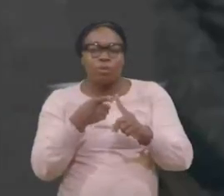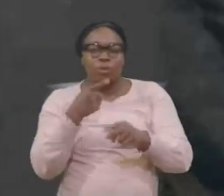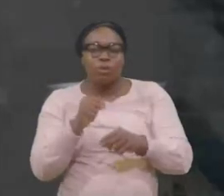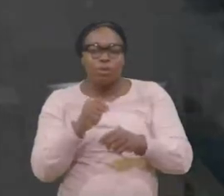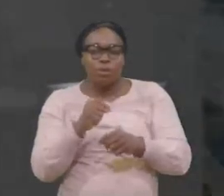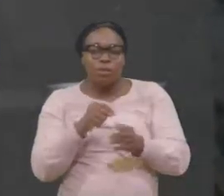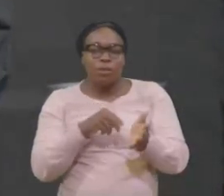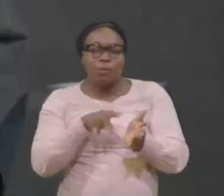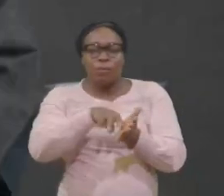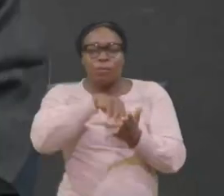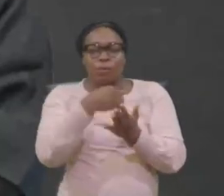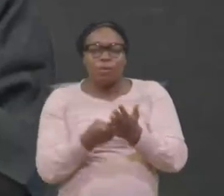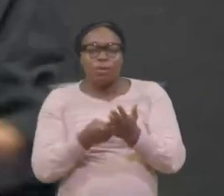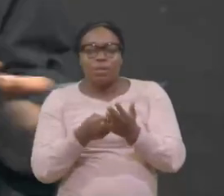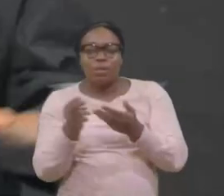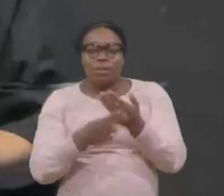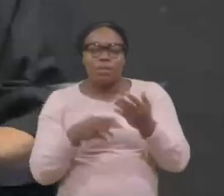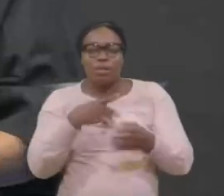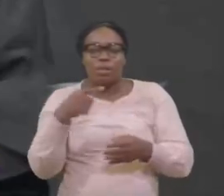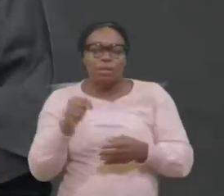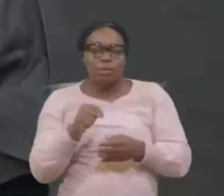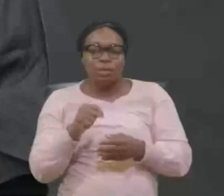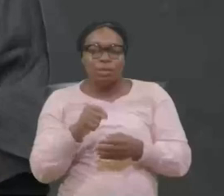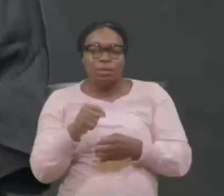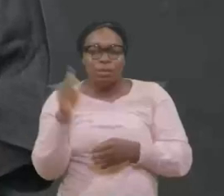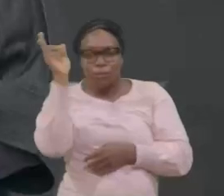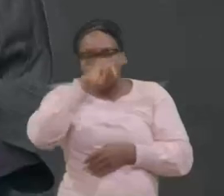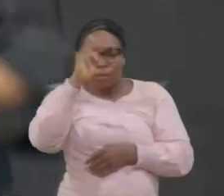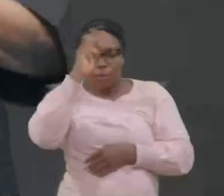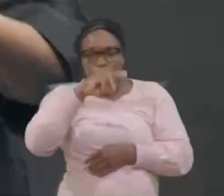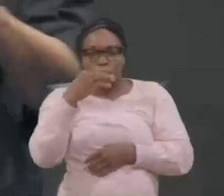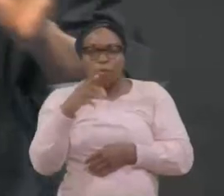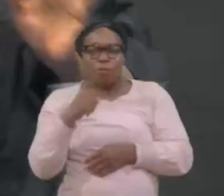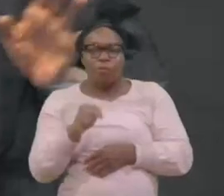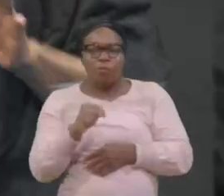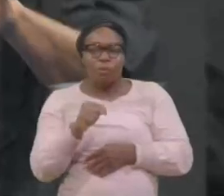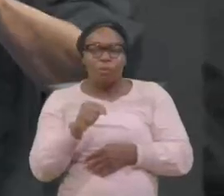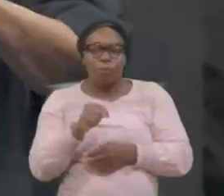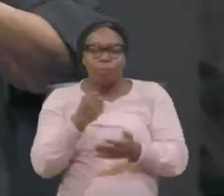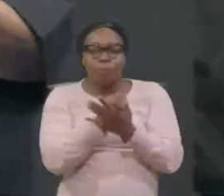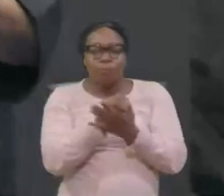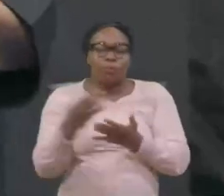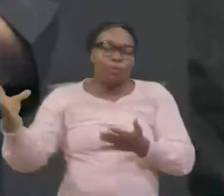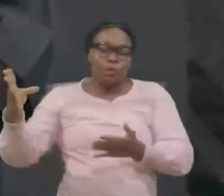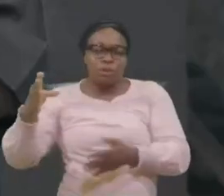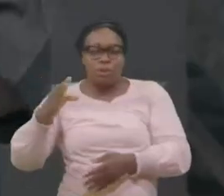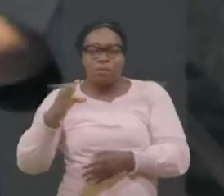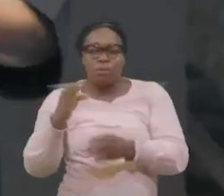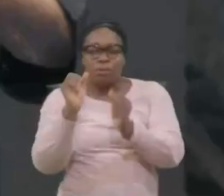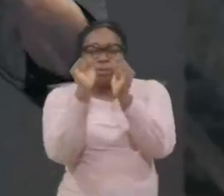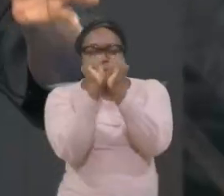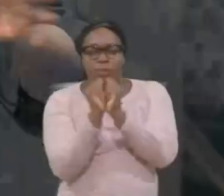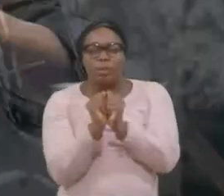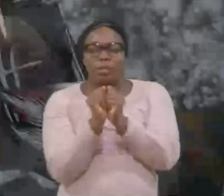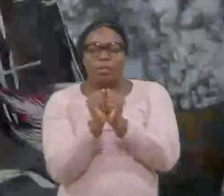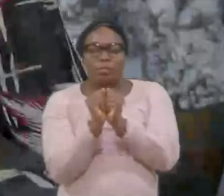'esclave prodigue en luc chapitre 15 verset 11 il dit encore c'est Christ